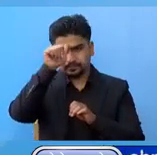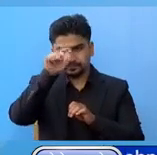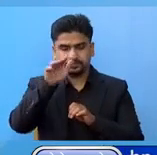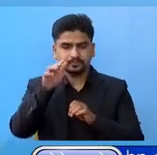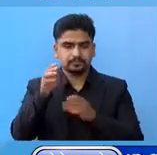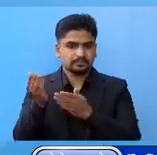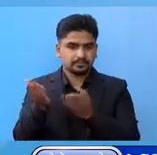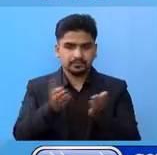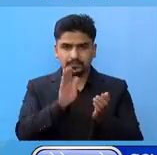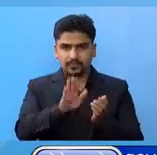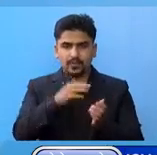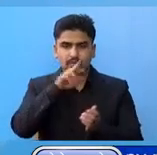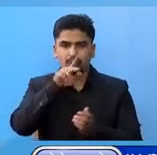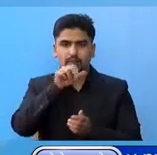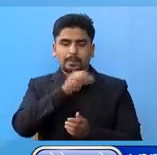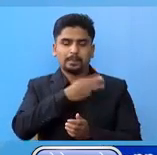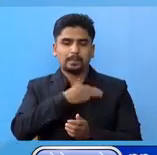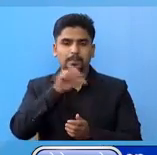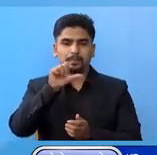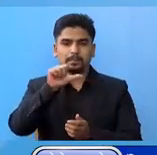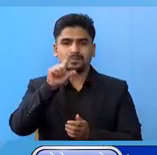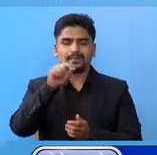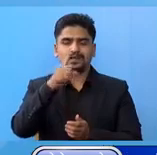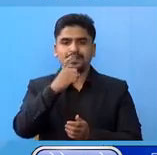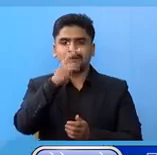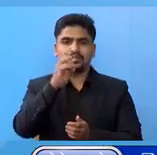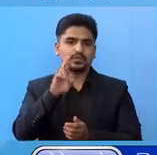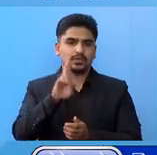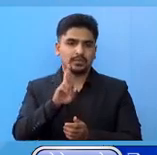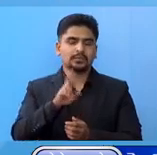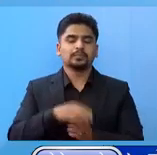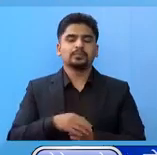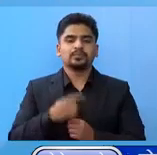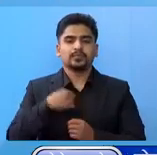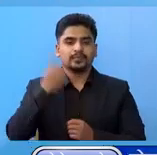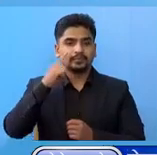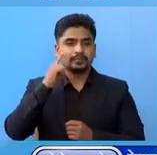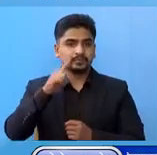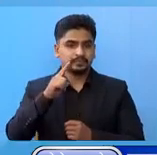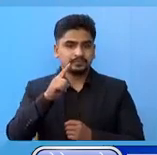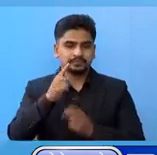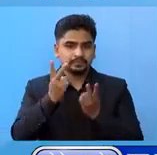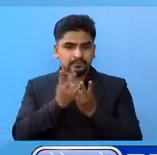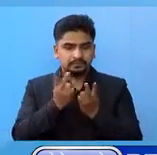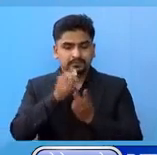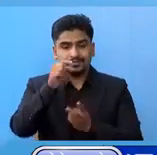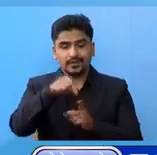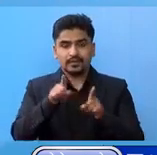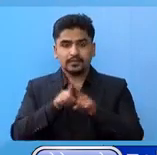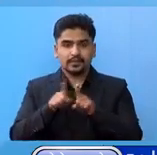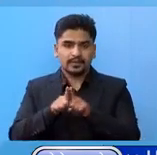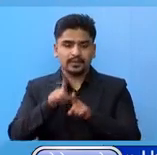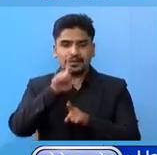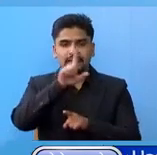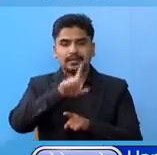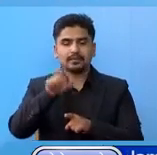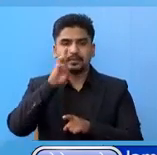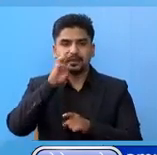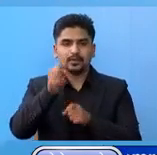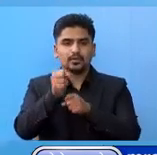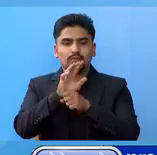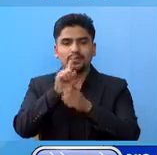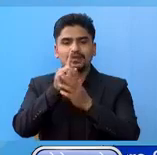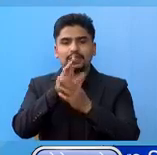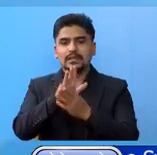स्वागत छा हुमां प्राध्यवक डाक्ट जागे शुरुग उतम हामी हरेक दिन जस्ते है आज पनी नेपाल मा COVID